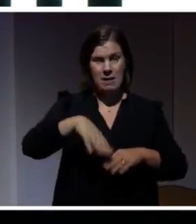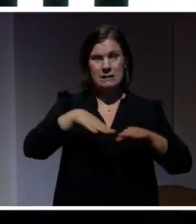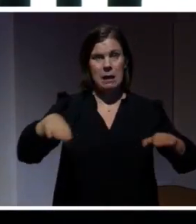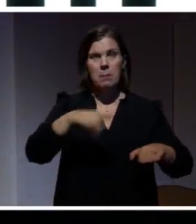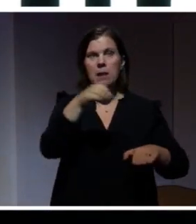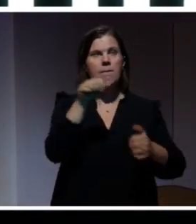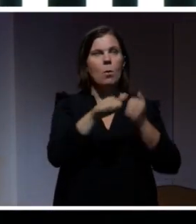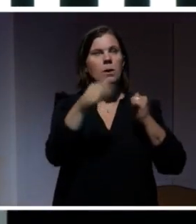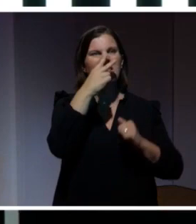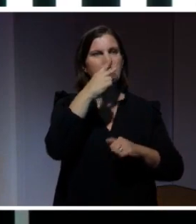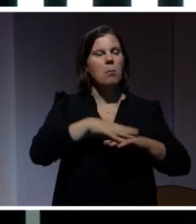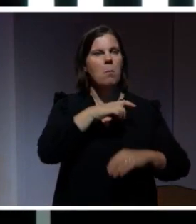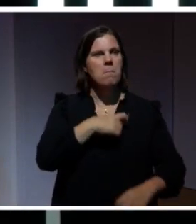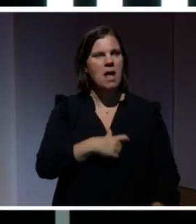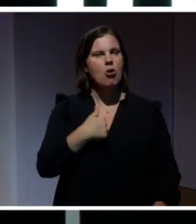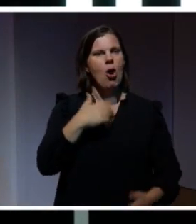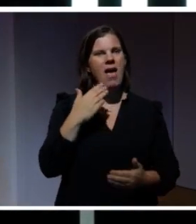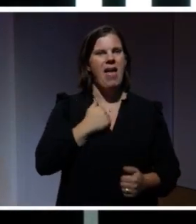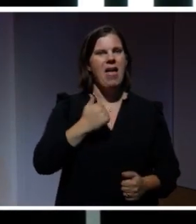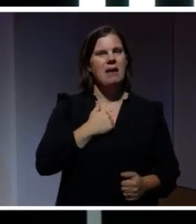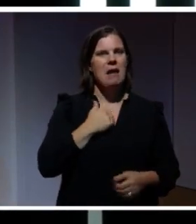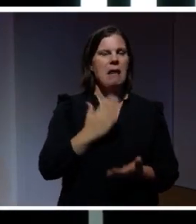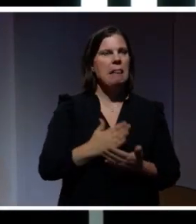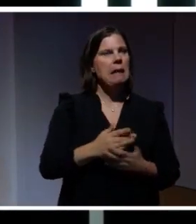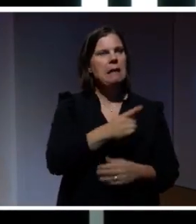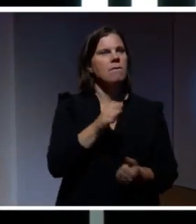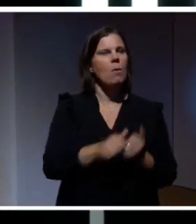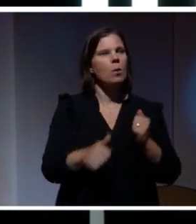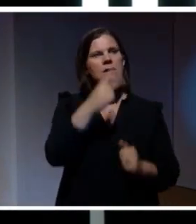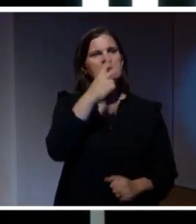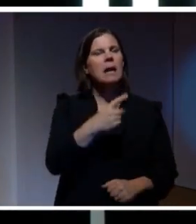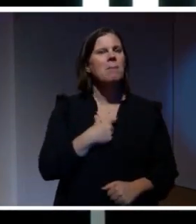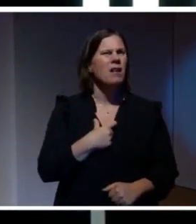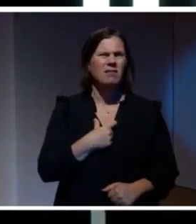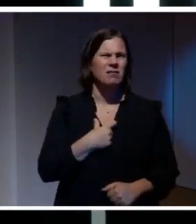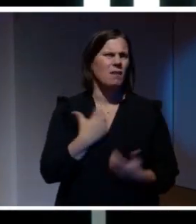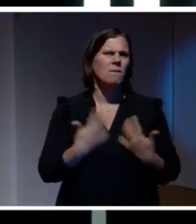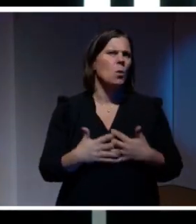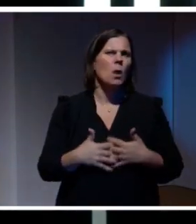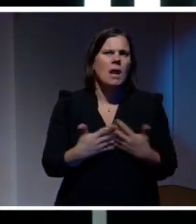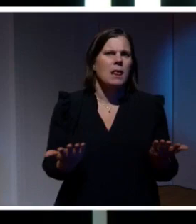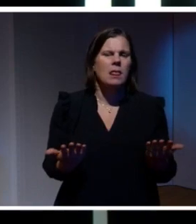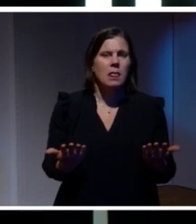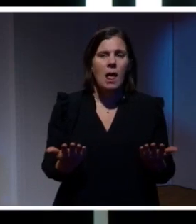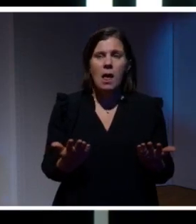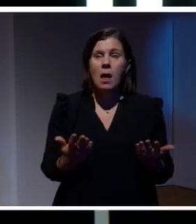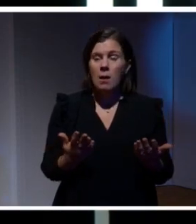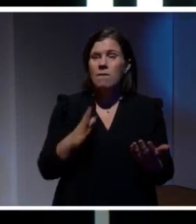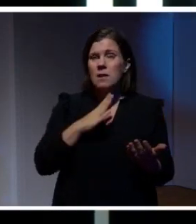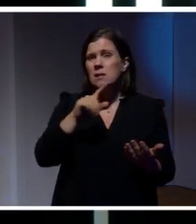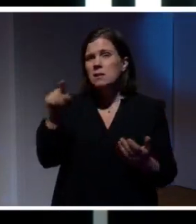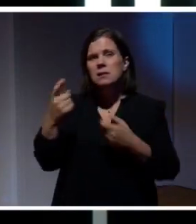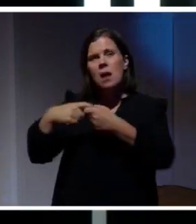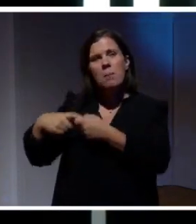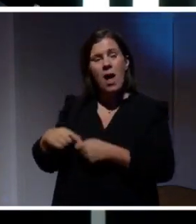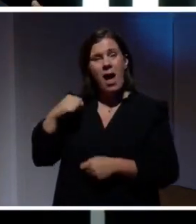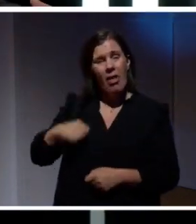får inte titta på mig. Jag äger rätten att ni inte ser hur... Alltså det funkar inte. I vissa sammanhang så följer